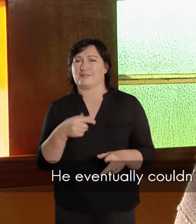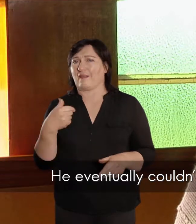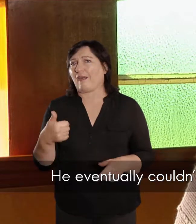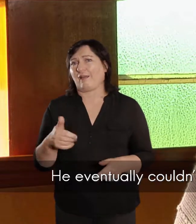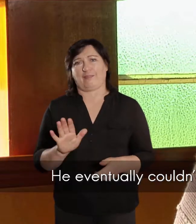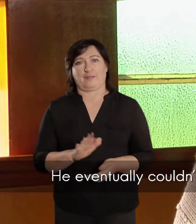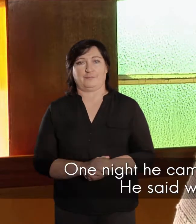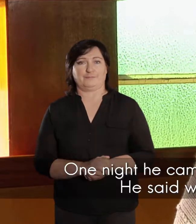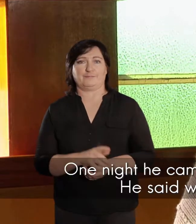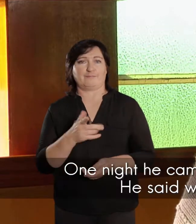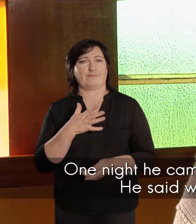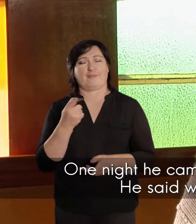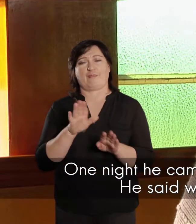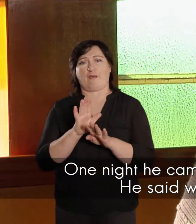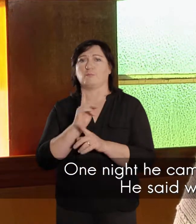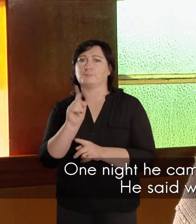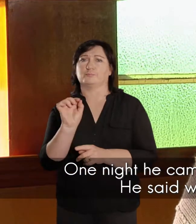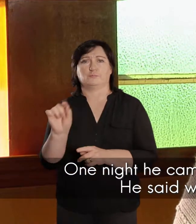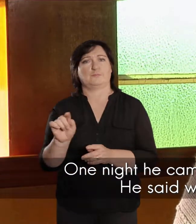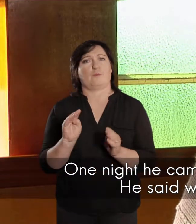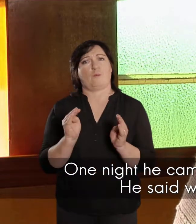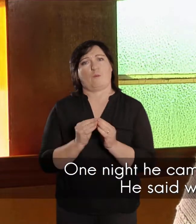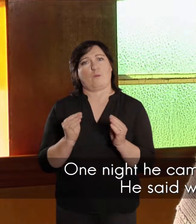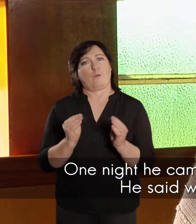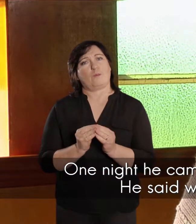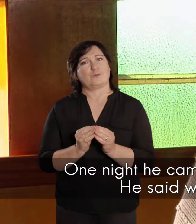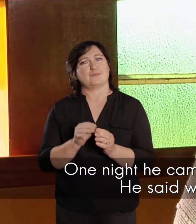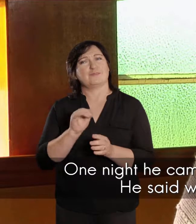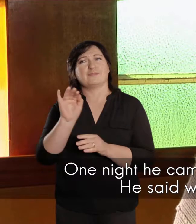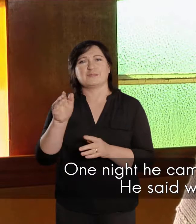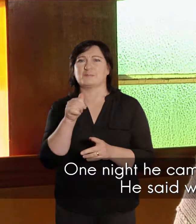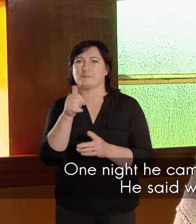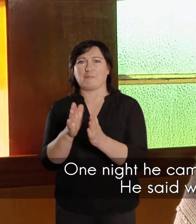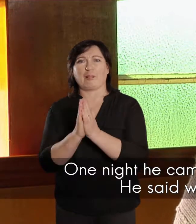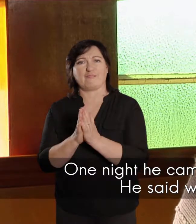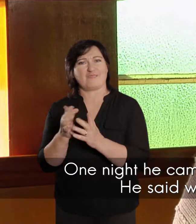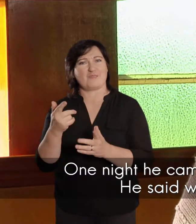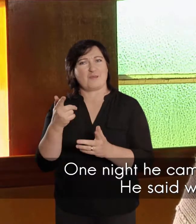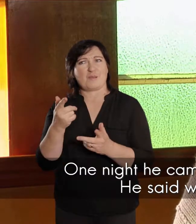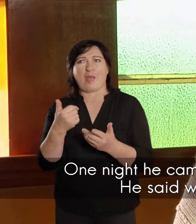nie. En so het die een aand by ons gekom, en vir my en my man gevra, ons moet vir my help,